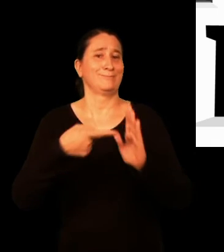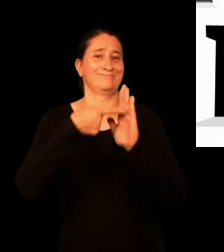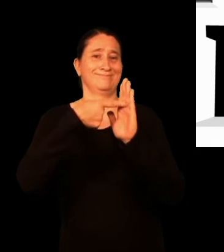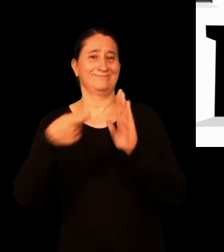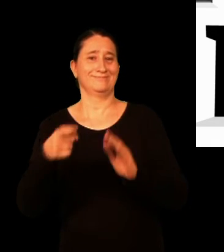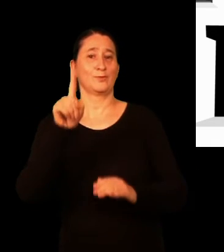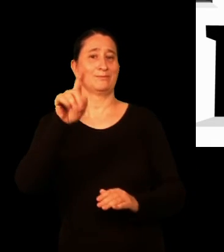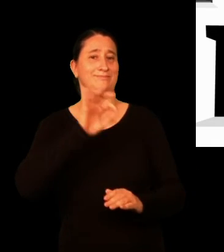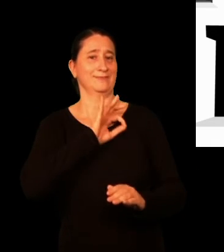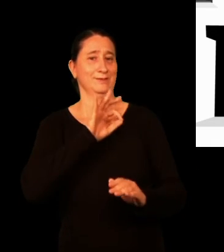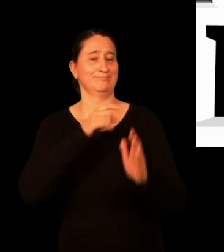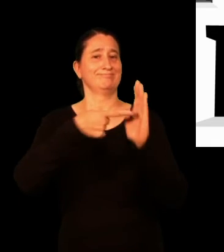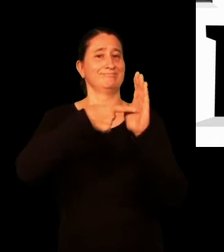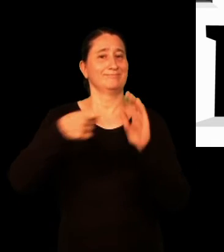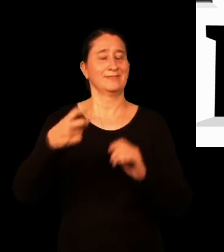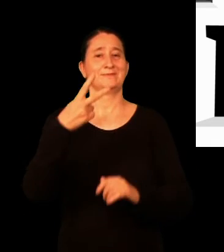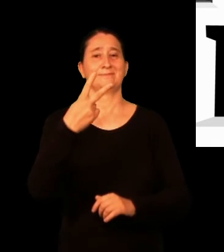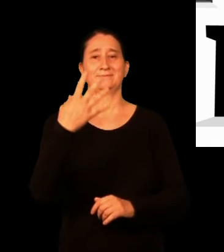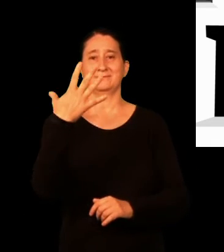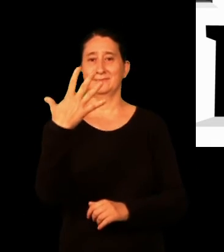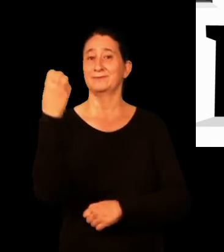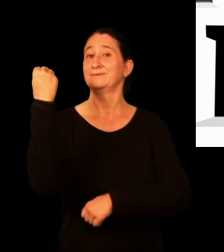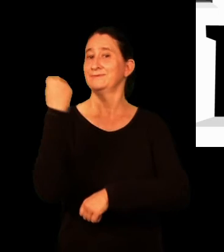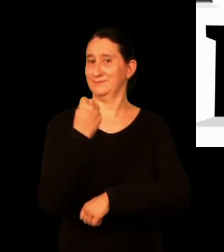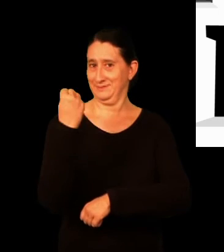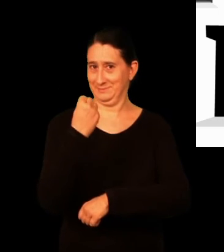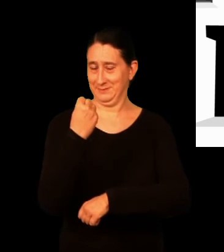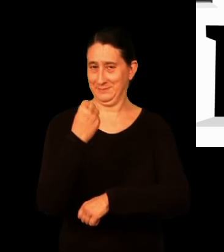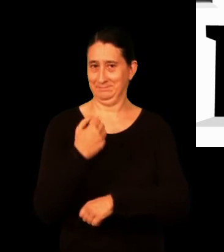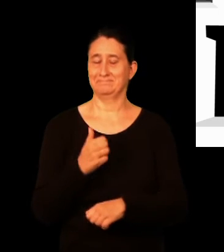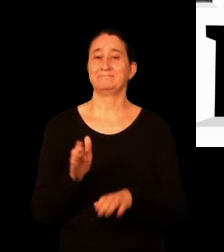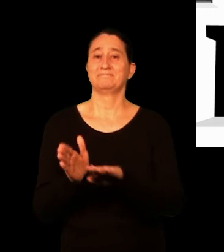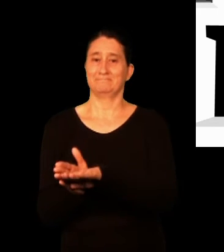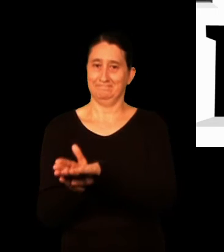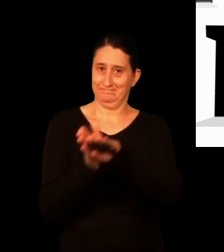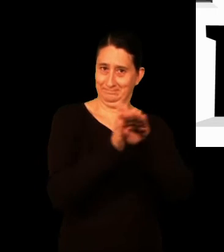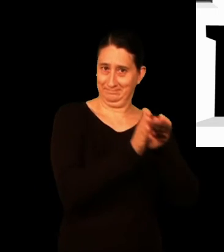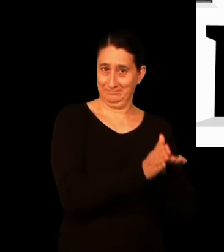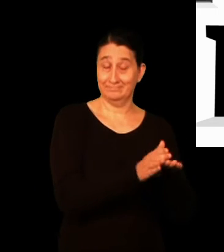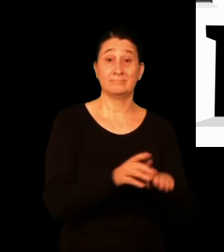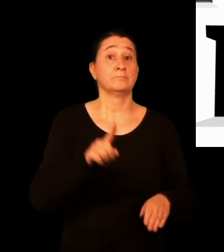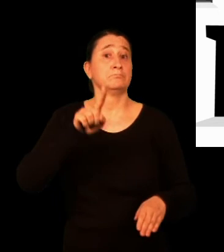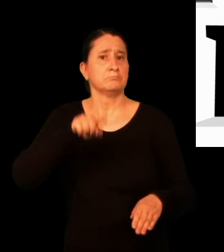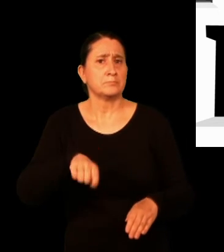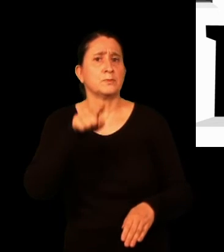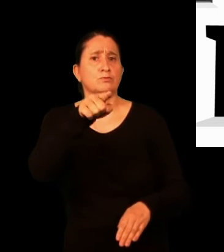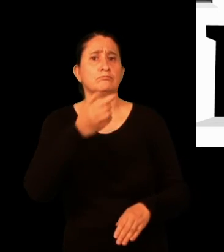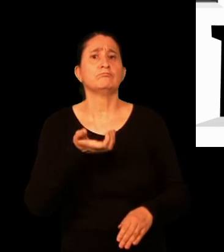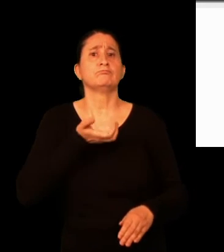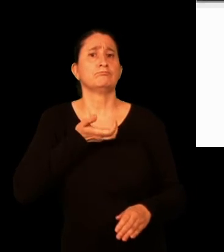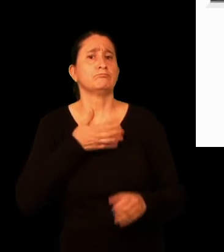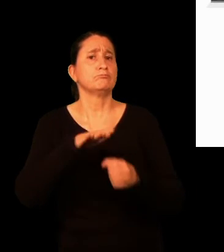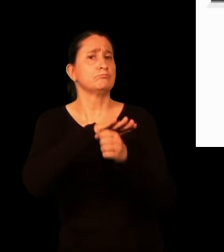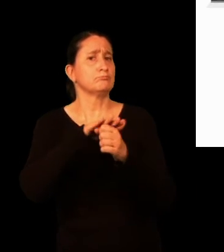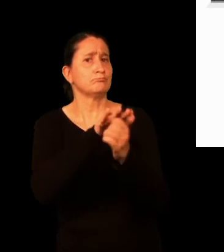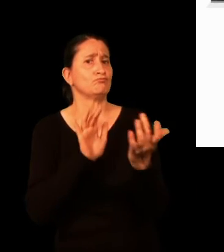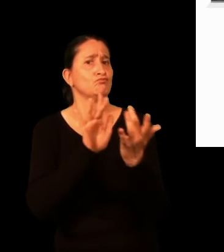urteko edozein egunetan. Urtarriaren batean, eta abenduaren hogeita bostean izan ezik.